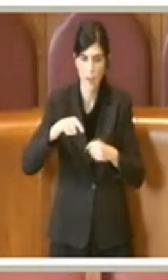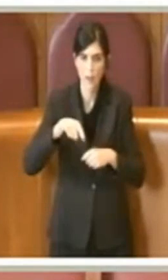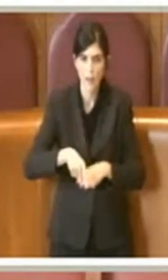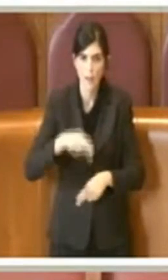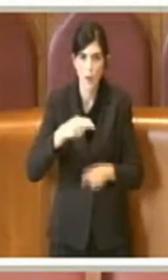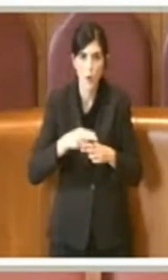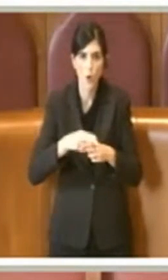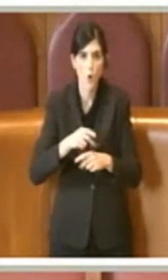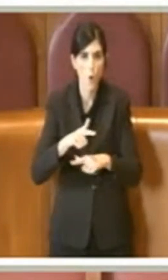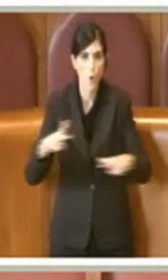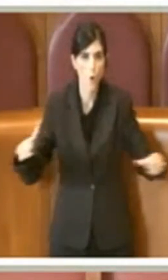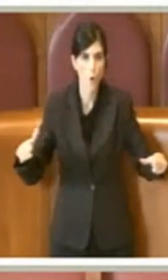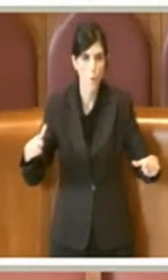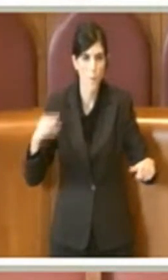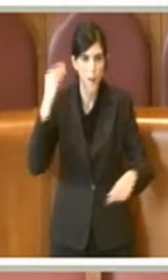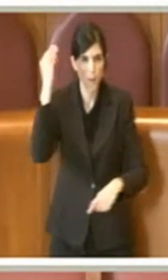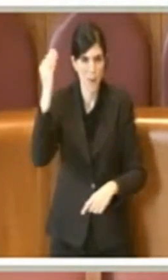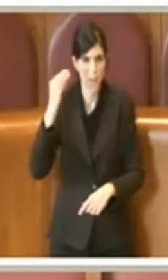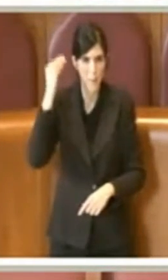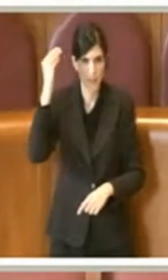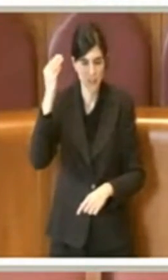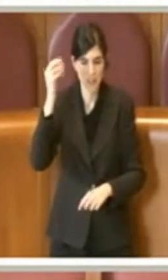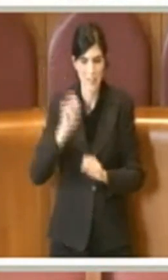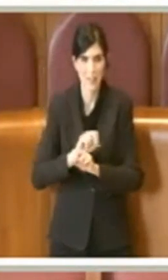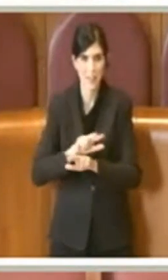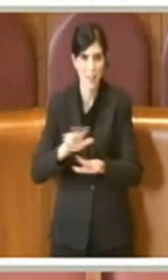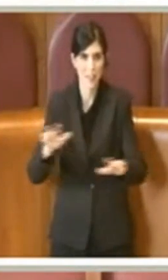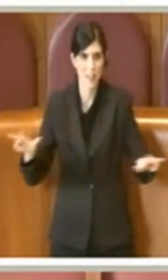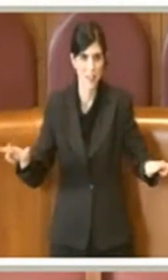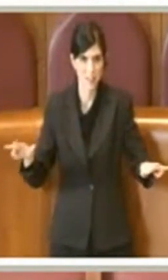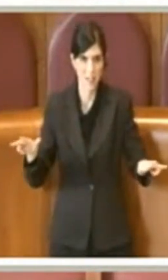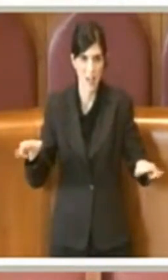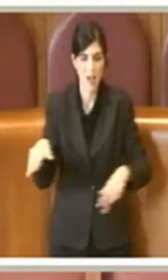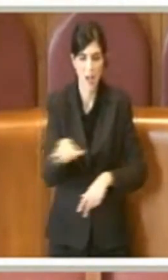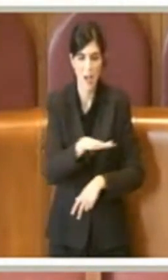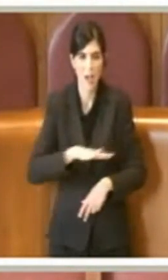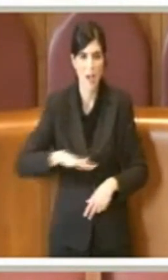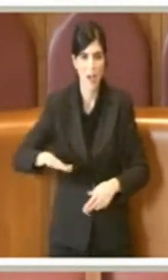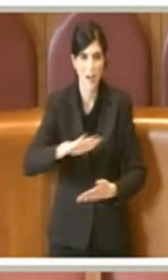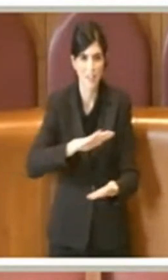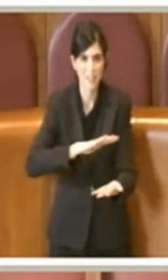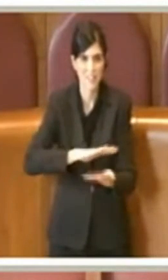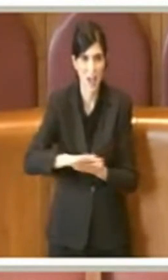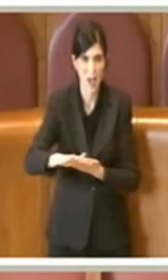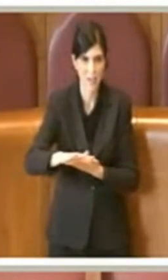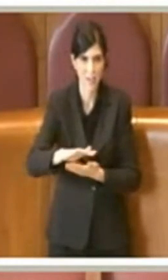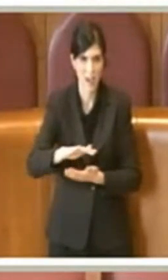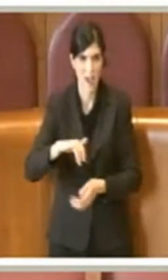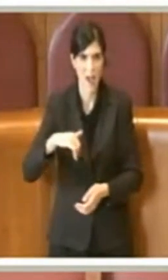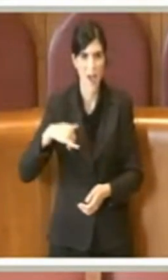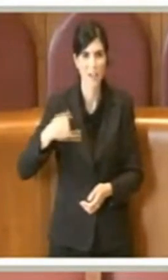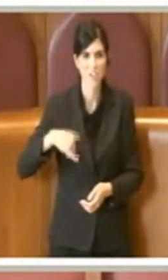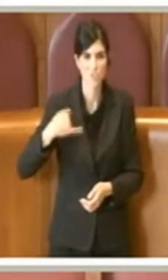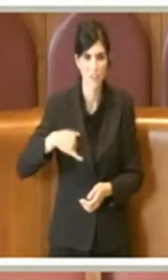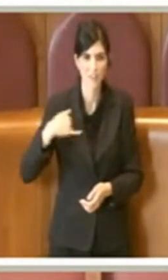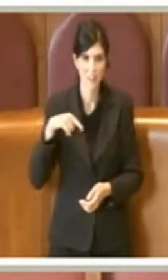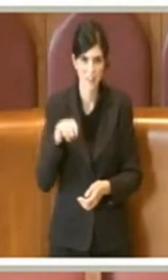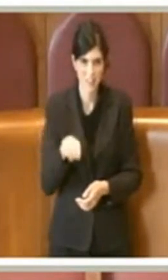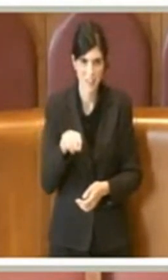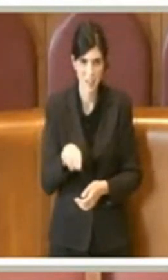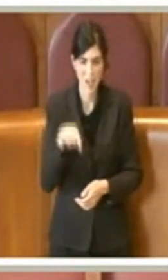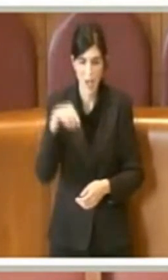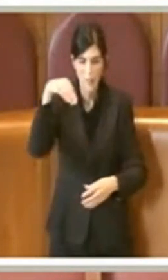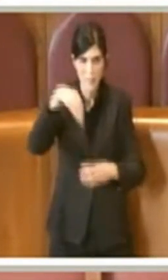pensato, quando si è dato l'annuncio del restauro dell'area sagra dell'Argentina, di girarci un bel film. Quindi